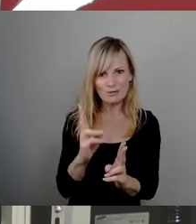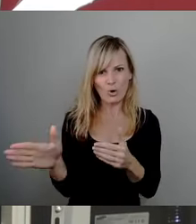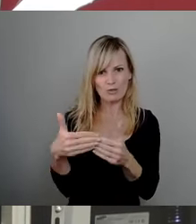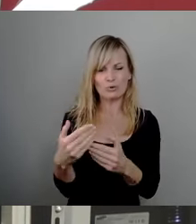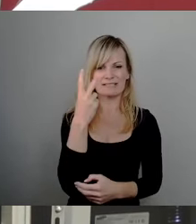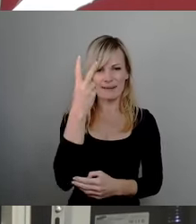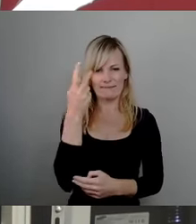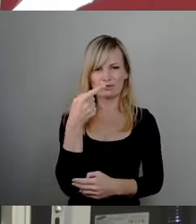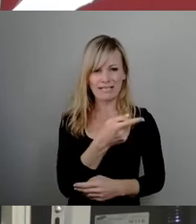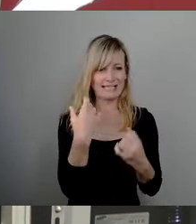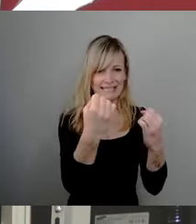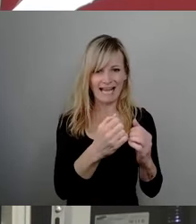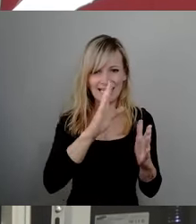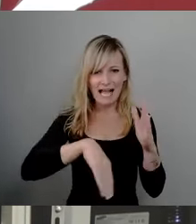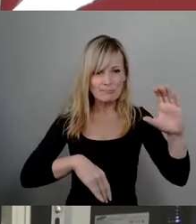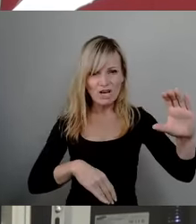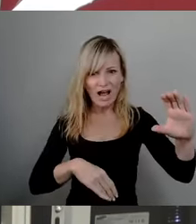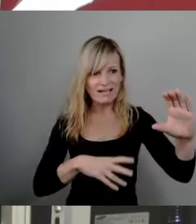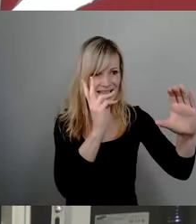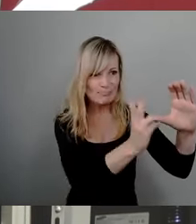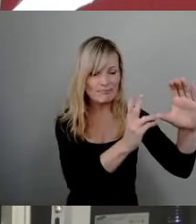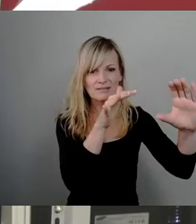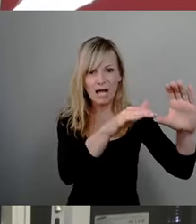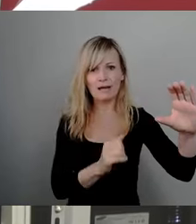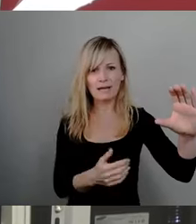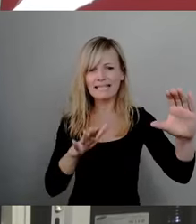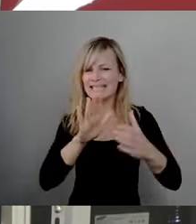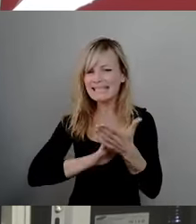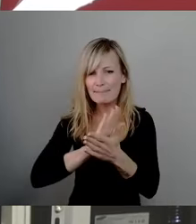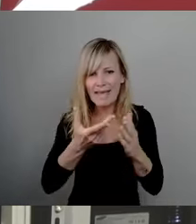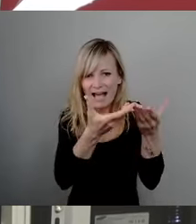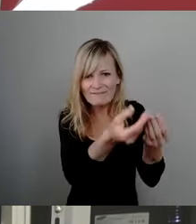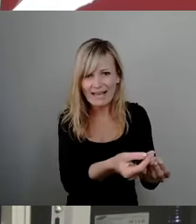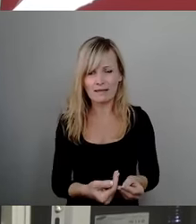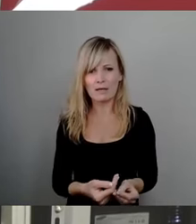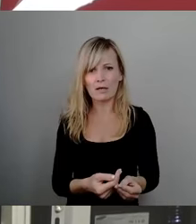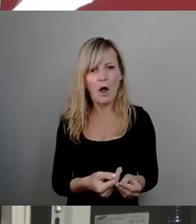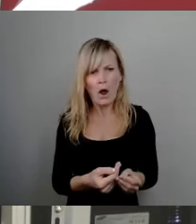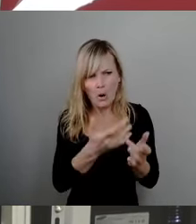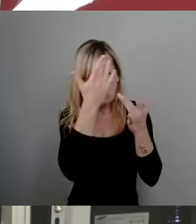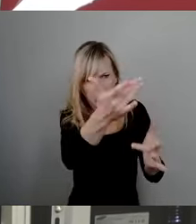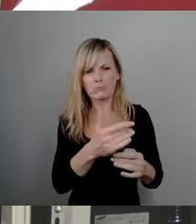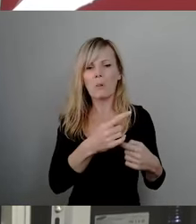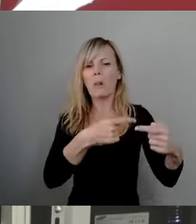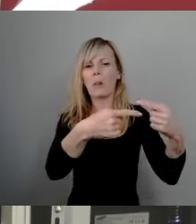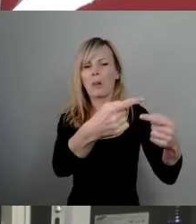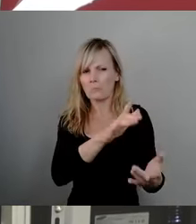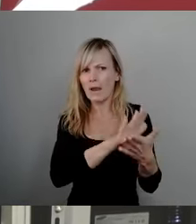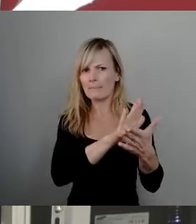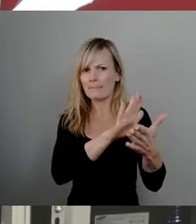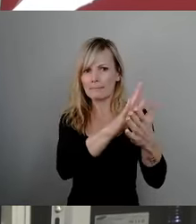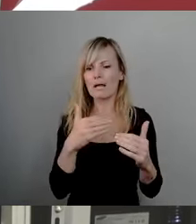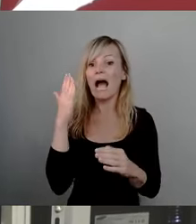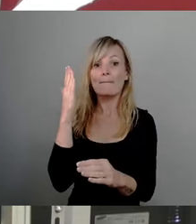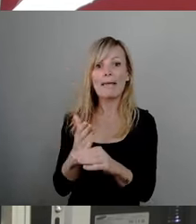Sicherheitsabschlag, der kommt nie wieder weg. Der wird immer so bleiben, natürlich, den genehmigt man sich jetzt. Und selbst wenn es am Ende gar keine Probleme gibt,